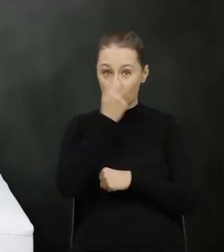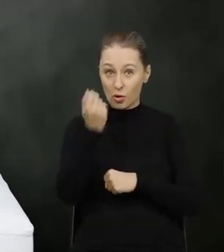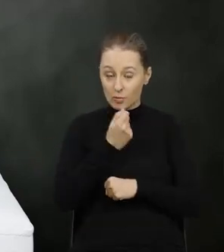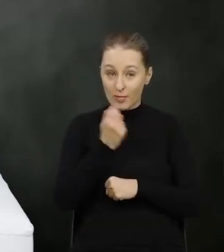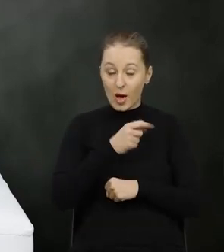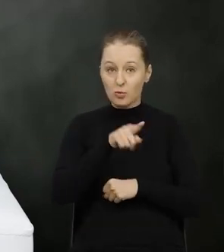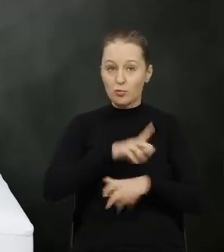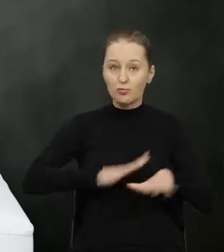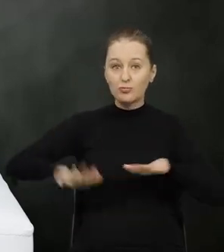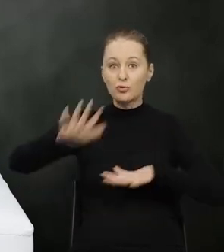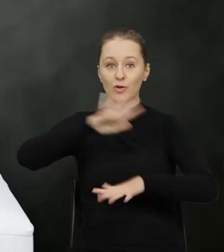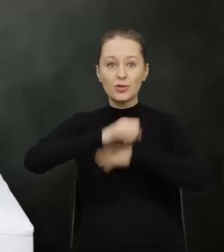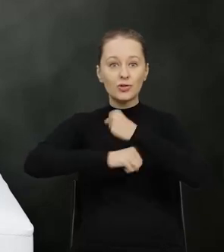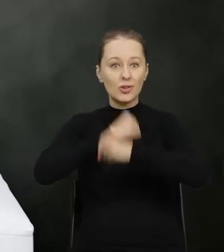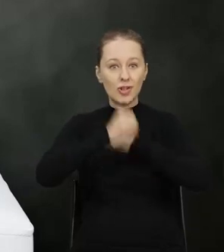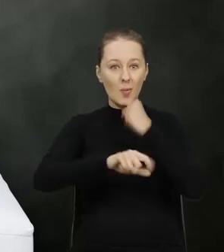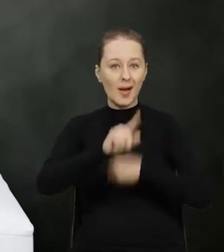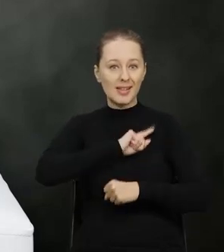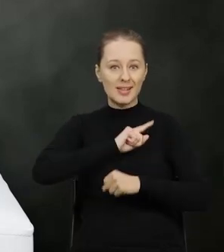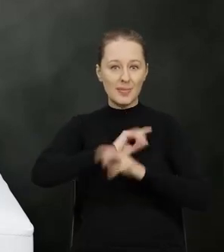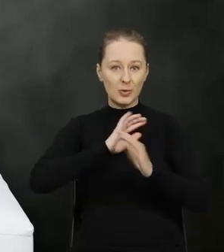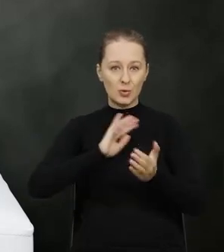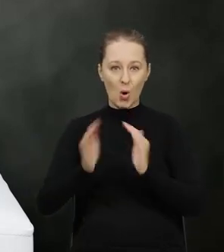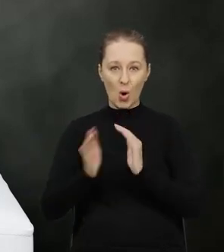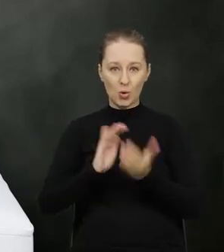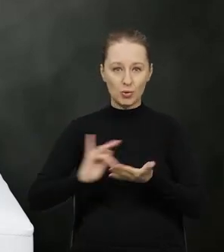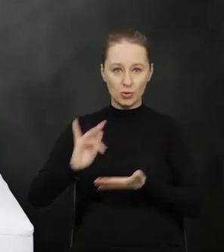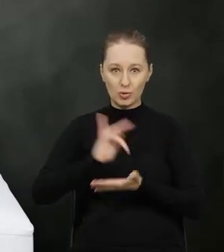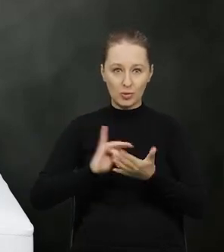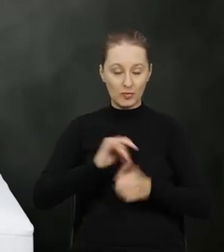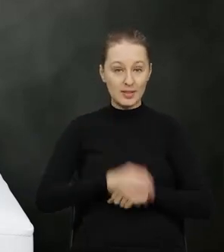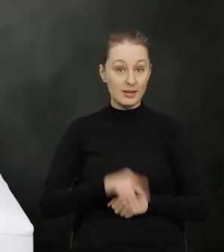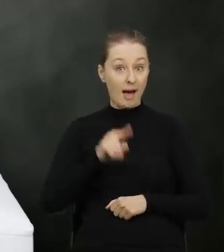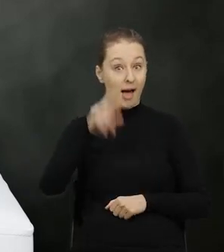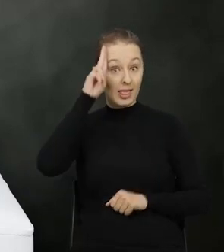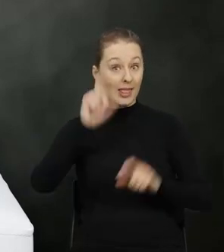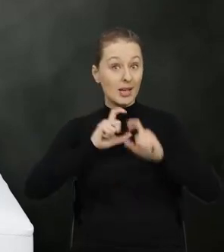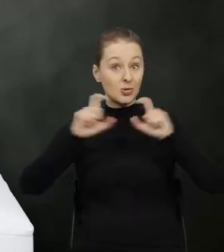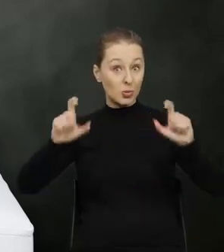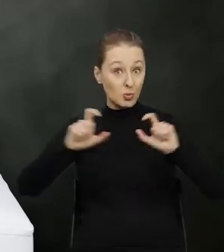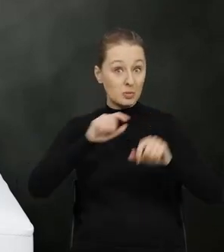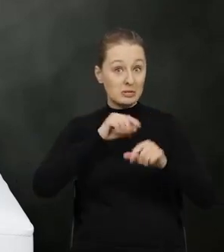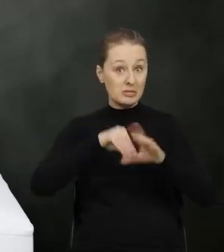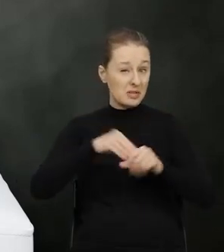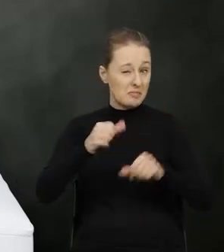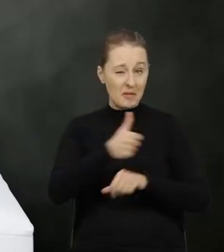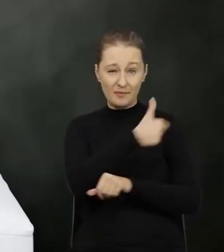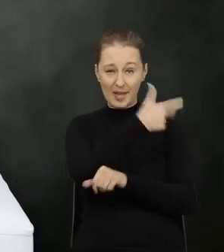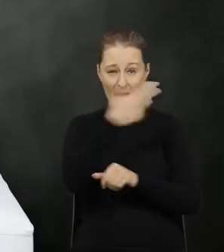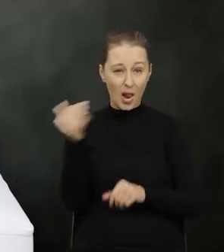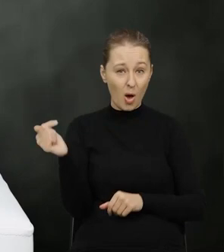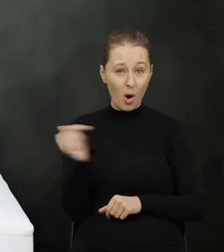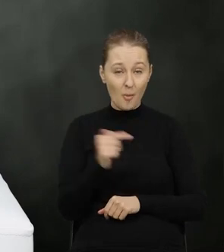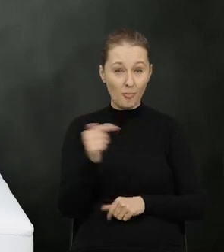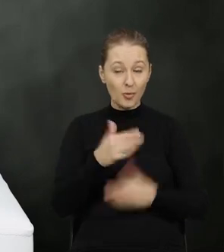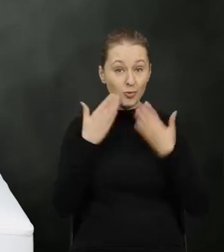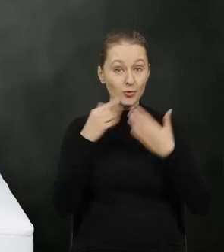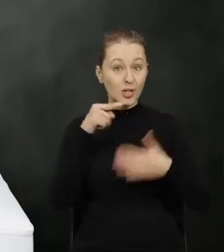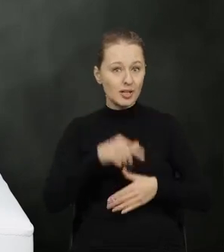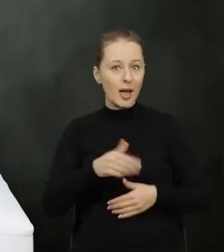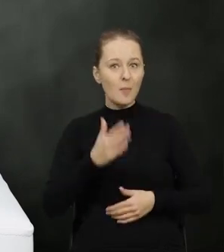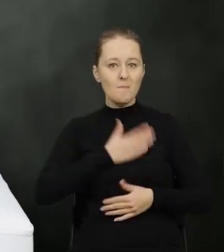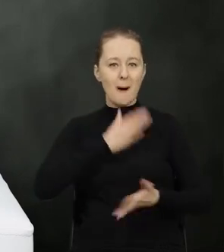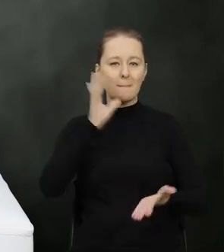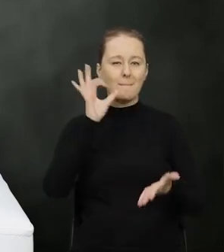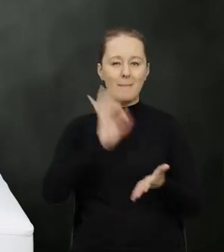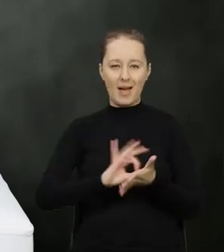odpadów to przestrzeń działania przede wszystkim inspekcji ochrony środowiska to na tej instytucji spoczywa szereg obowiązków dzięki którym